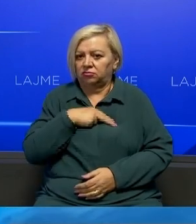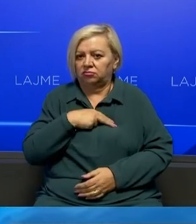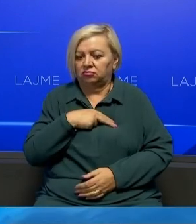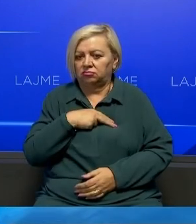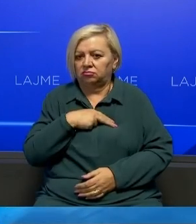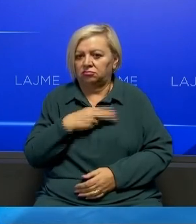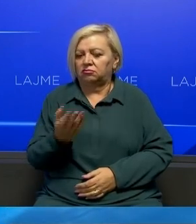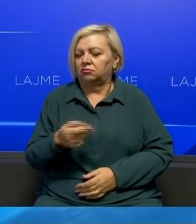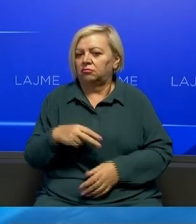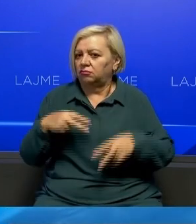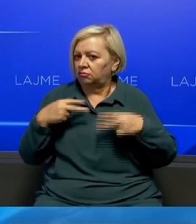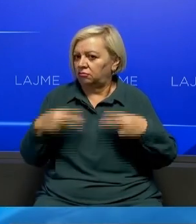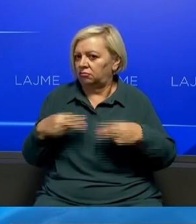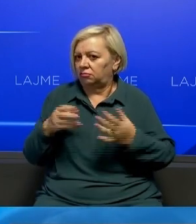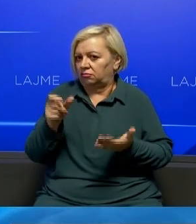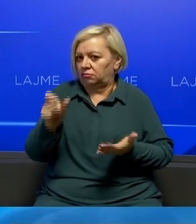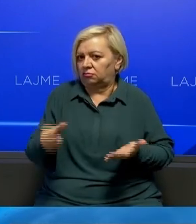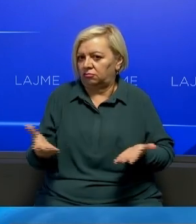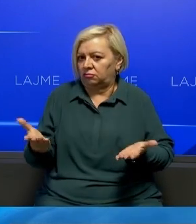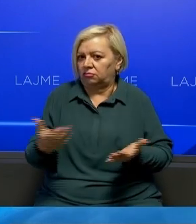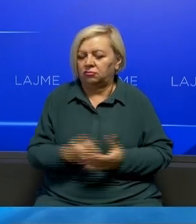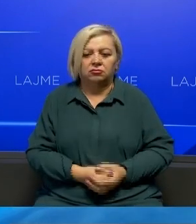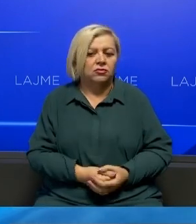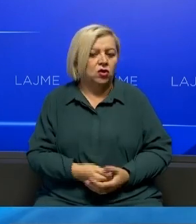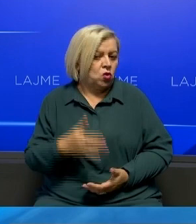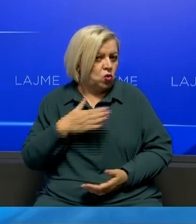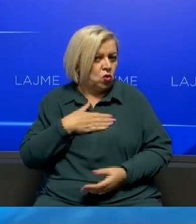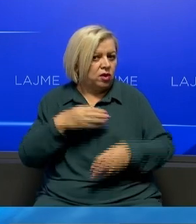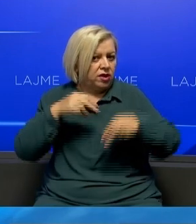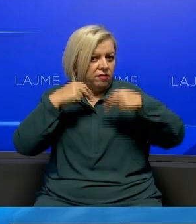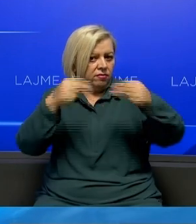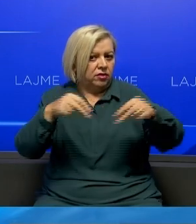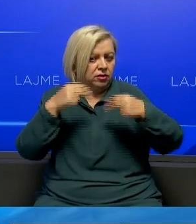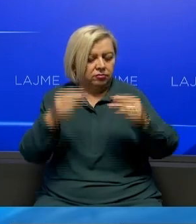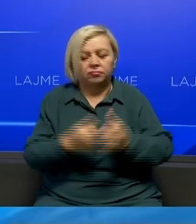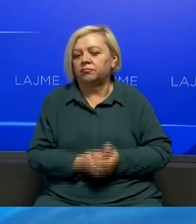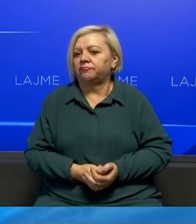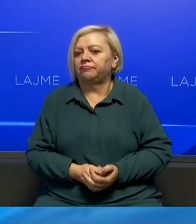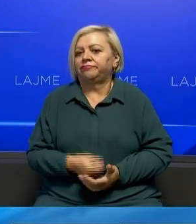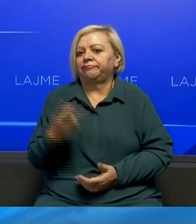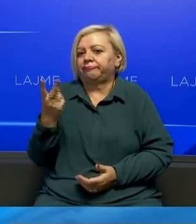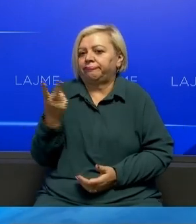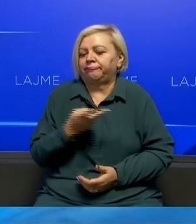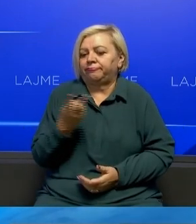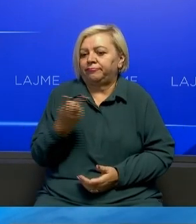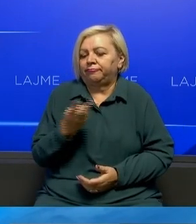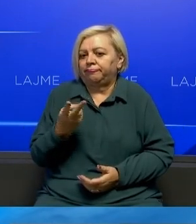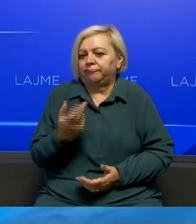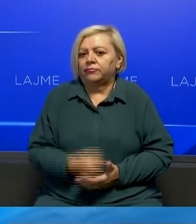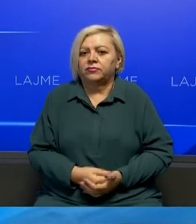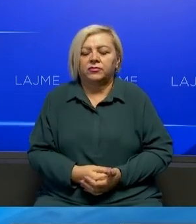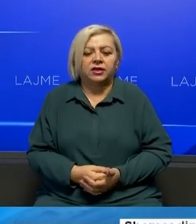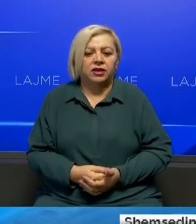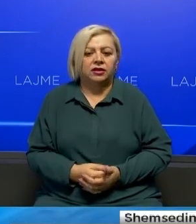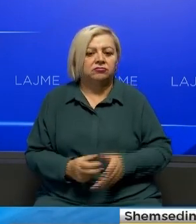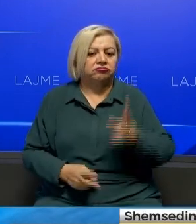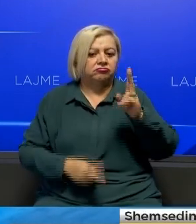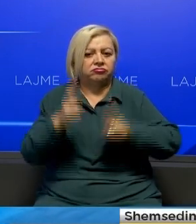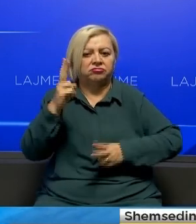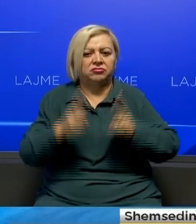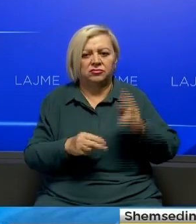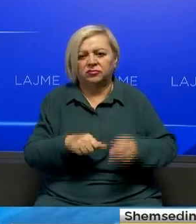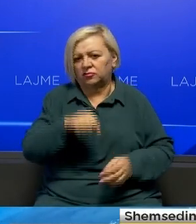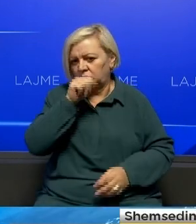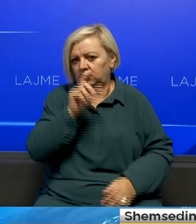Kjo është friguse për këtë njeri Unë fjalimin tim Do të rezervoj Për shkak se nivelli i debatit Nuk është ka belqen